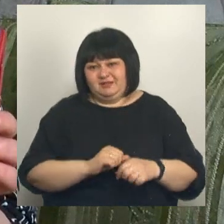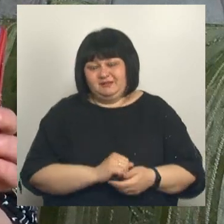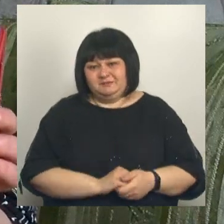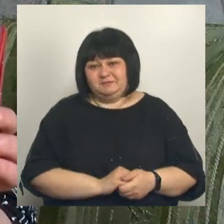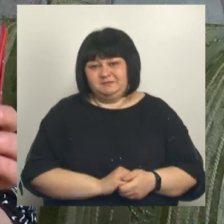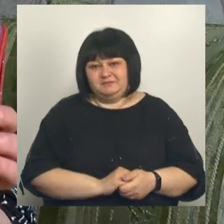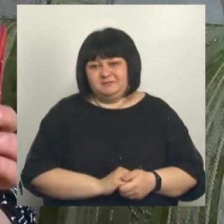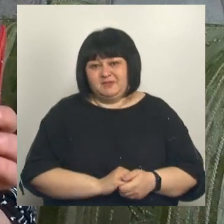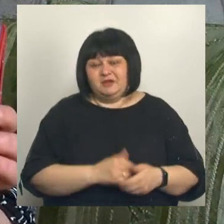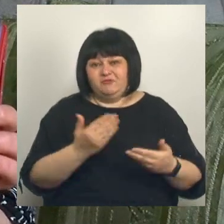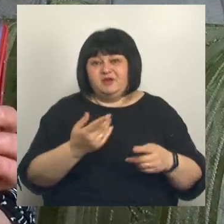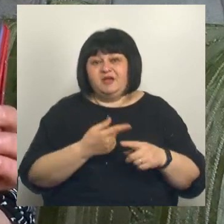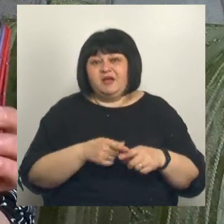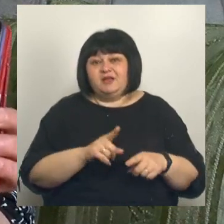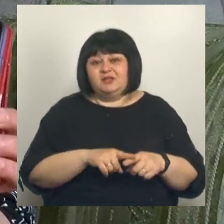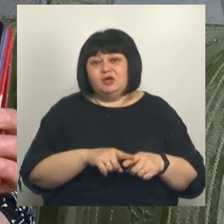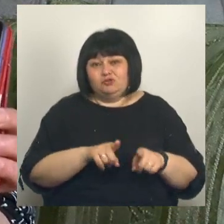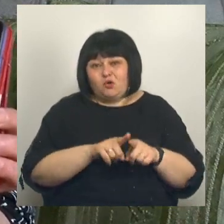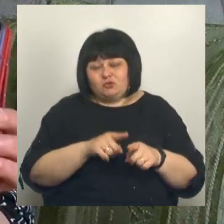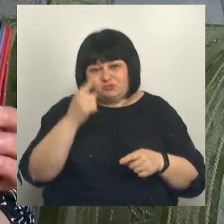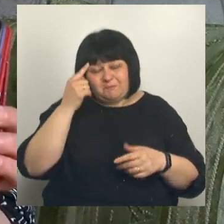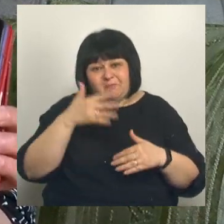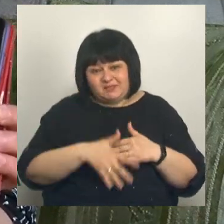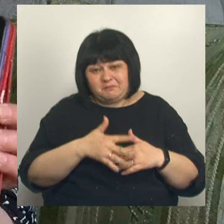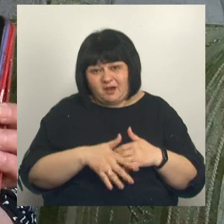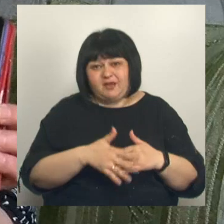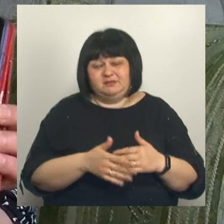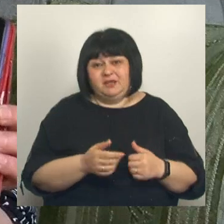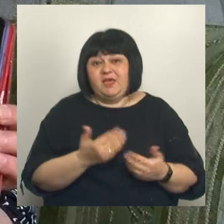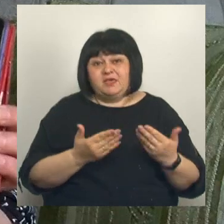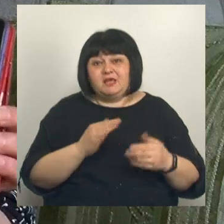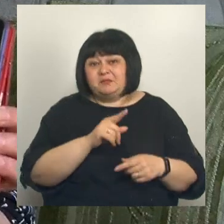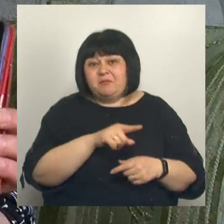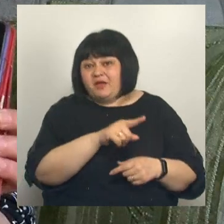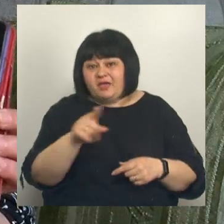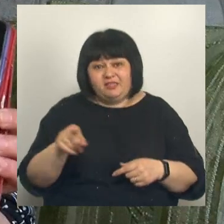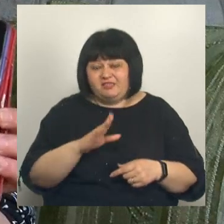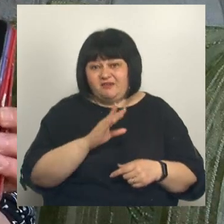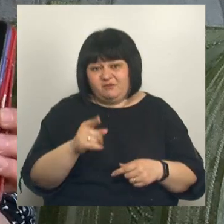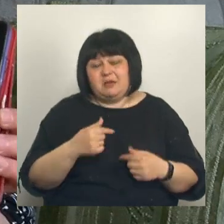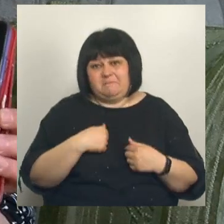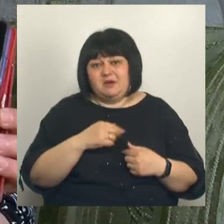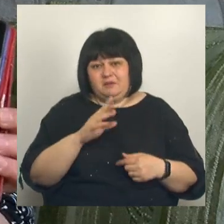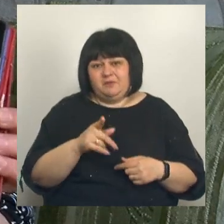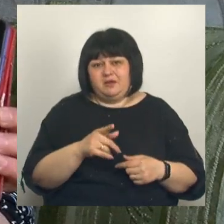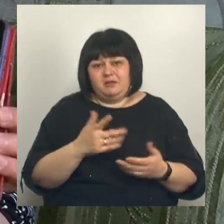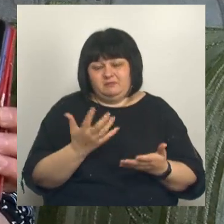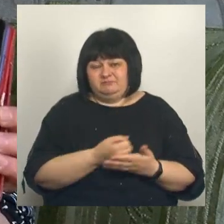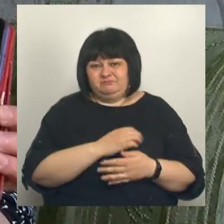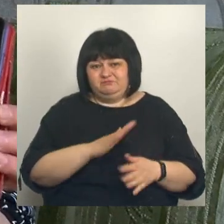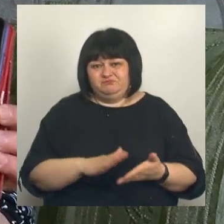Вы это тоже осознавайте и понимаете. Если бы не вы, мы бы не вывезли.